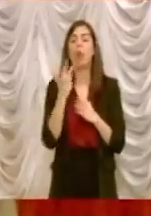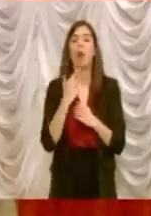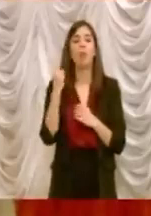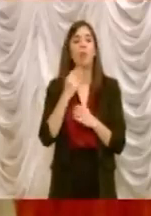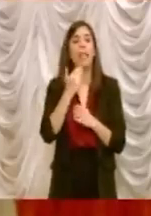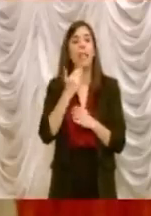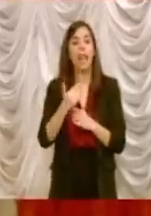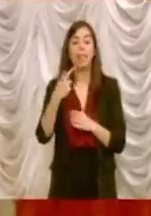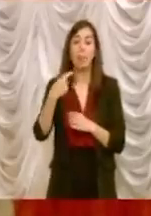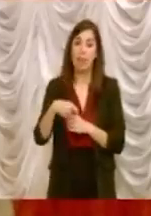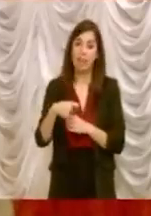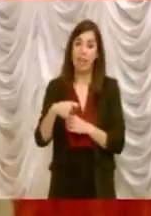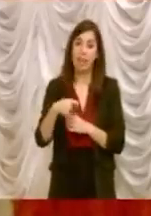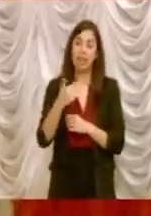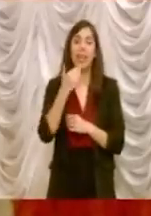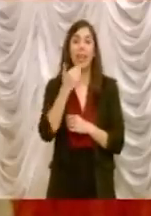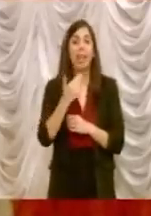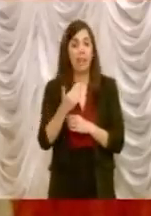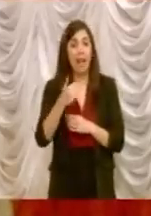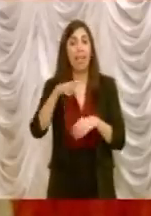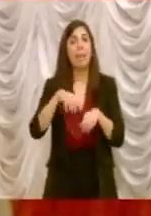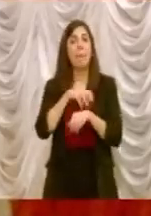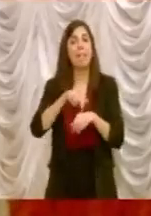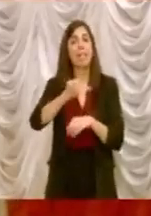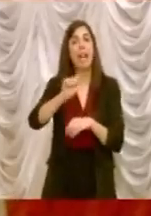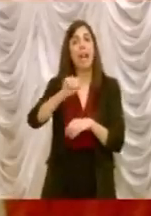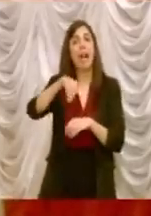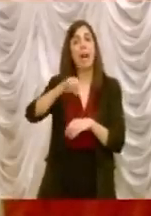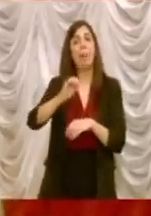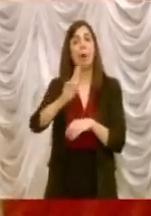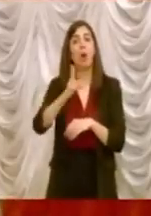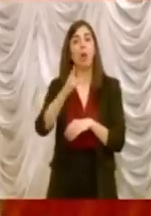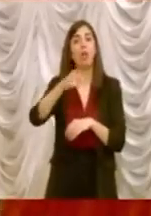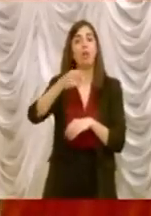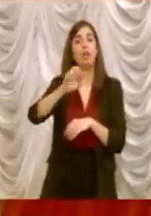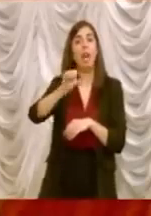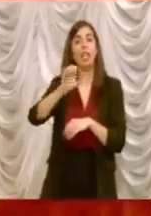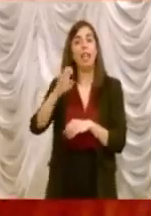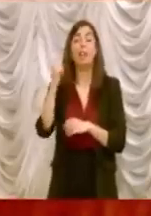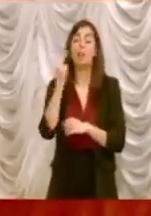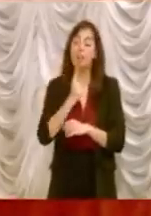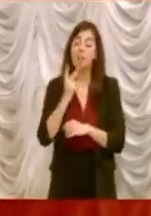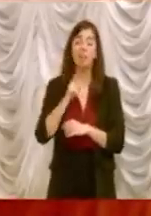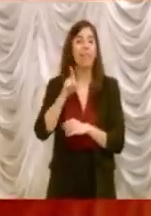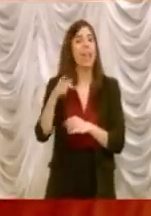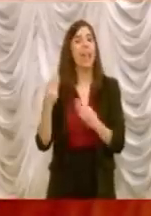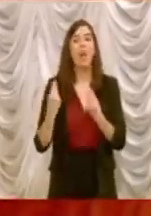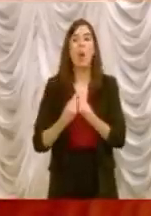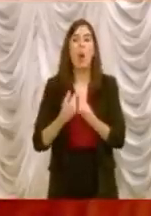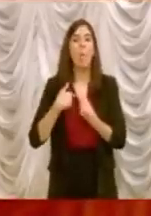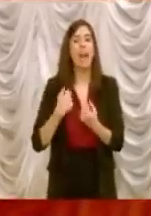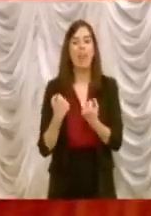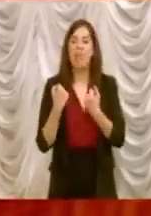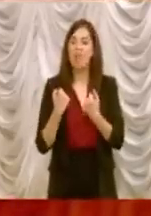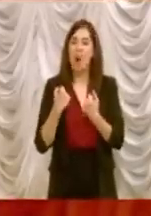il Presidente, voglio ringraziare la Ministra Lamorgese, che è stata una compagna di viaggio molto tenace